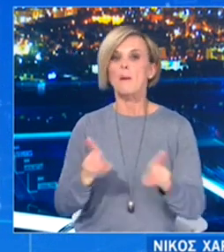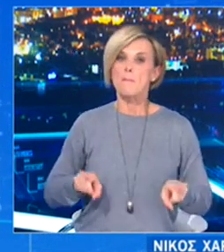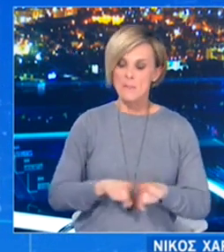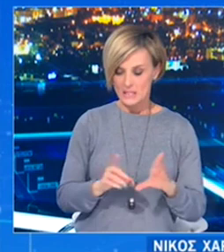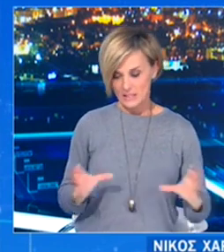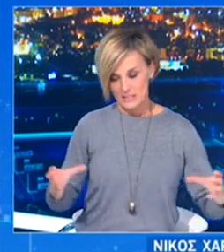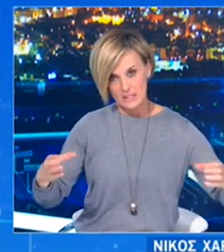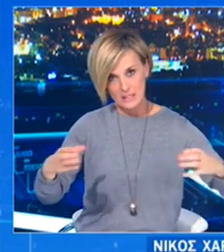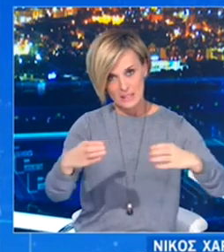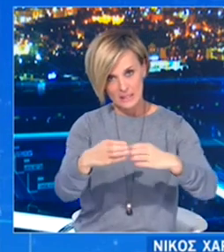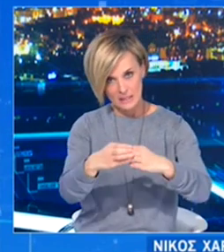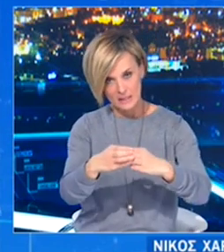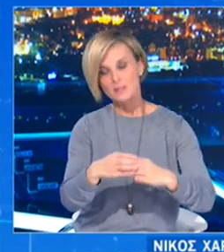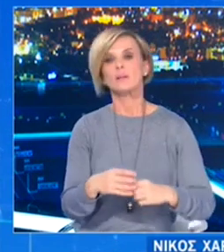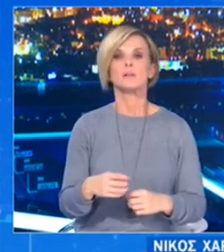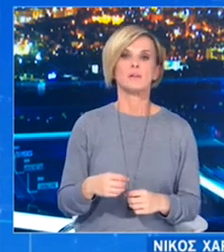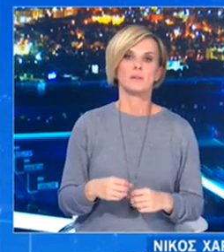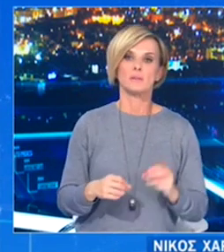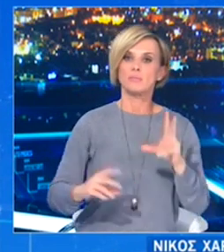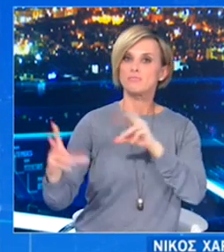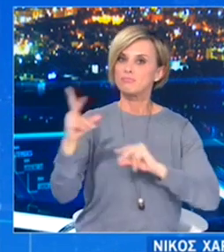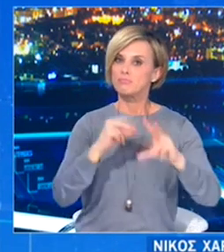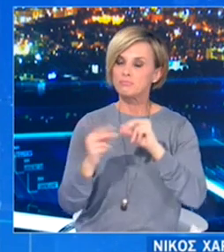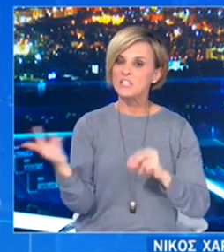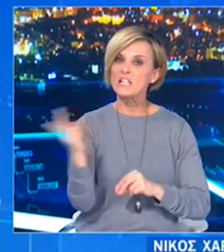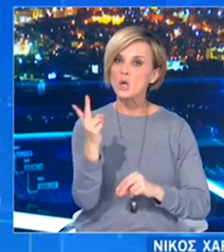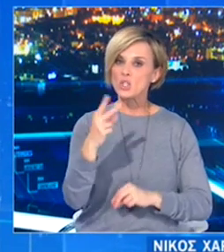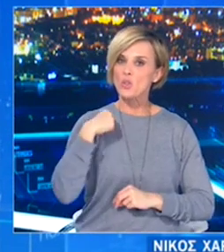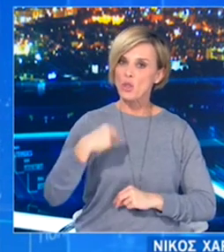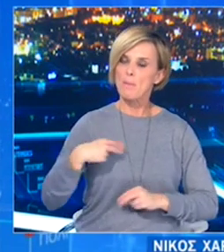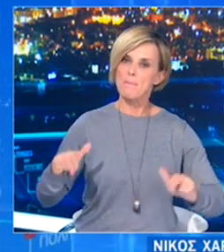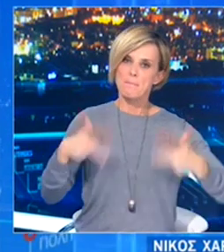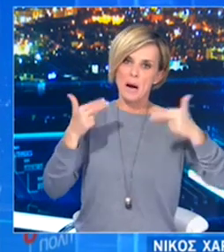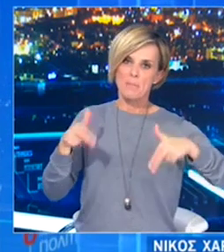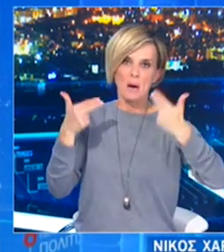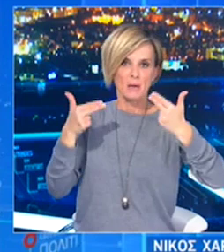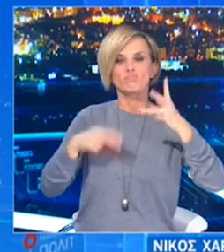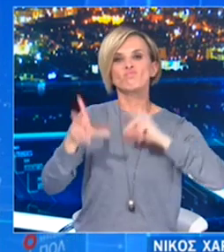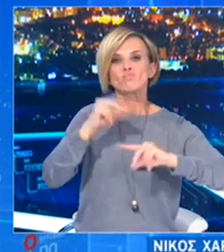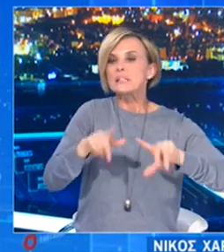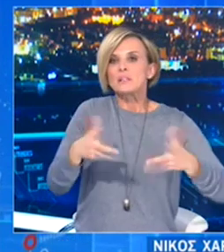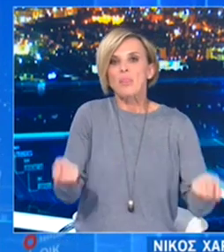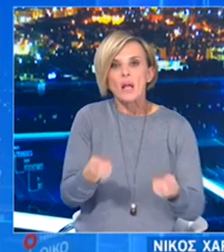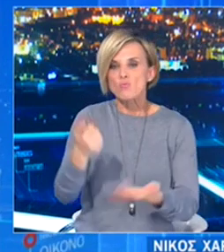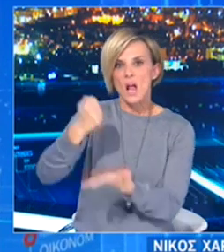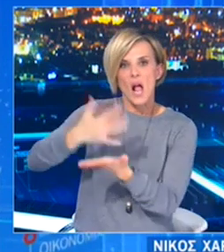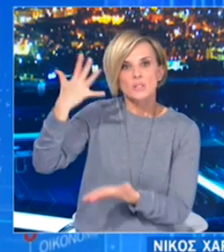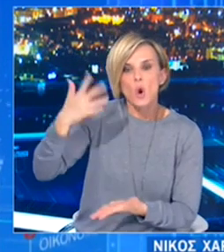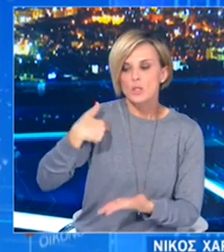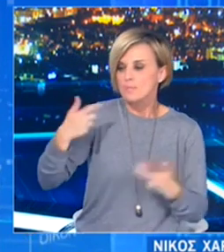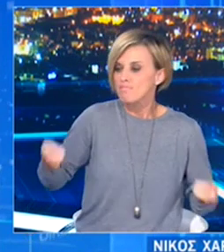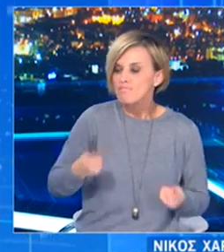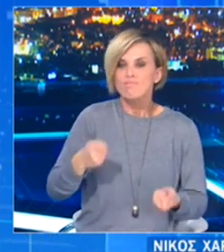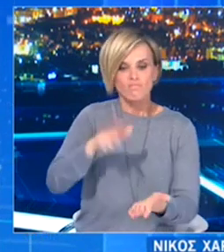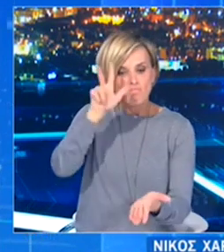των έξι δηλαδή περιφερειακών ενωτήτων, μαζί με τους 22 δημάρχους, είχαμε τηλεδιάσκεψη για την αποτίμηση της μέχρι σήμερα κατάστασης και την